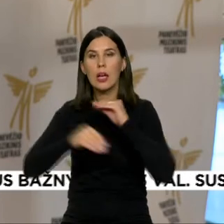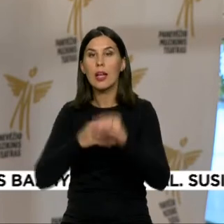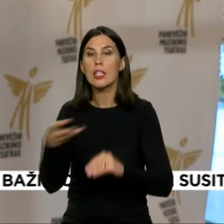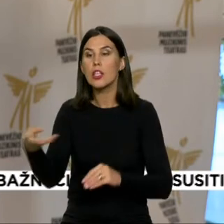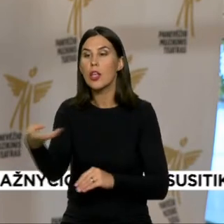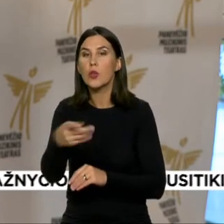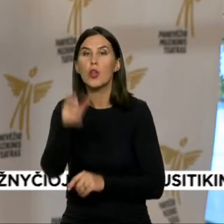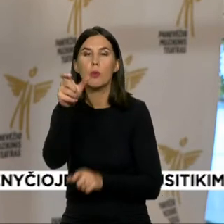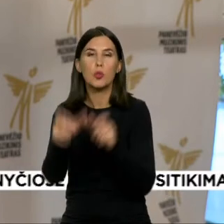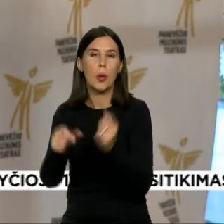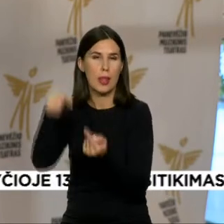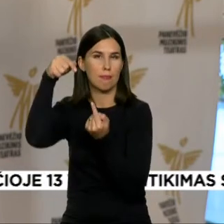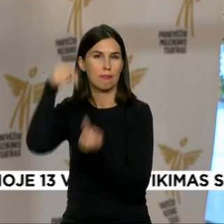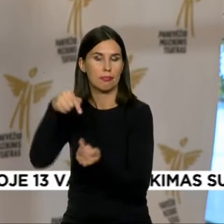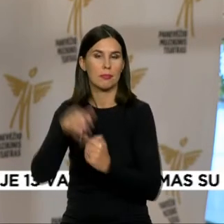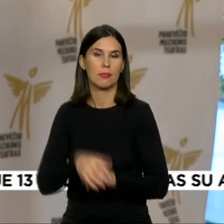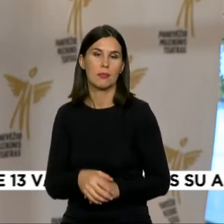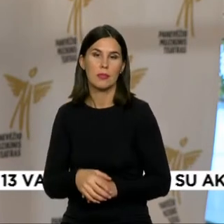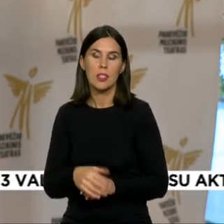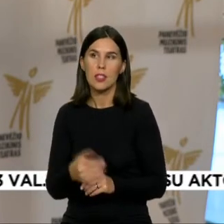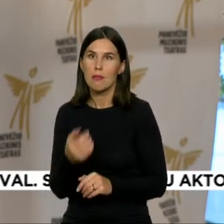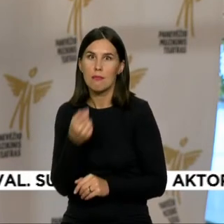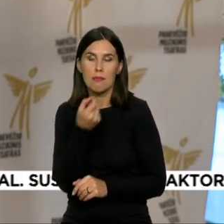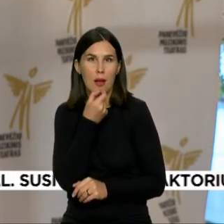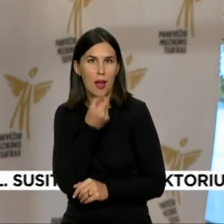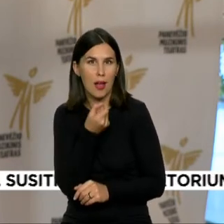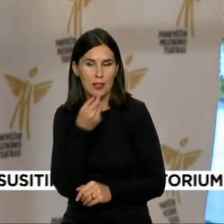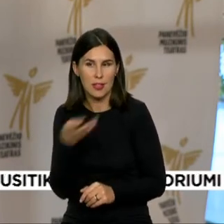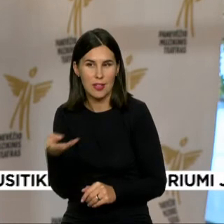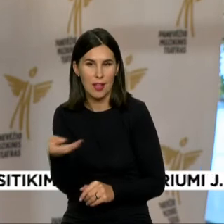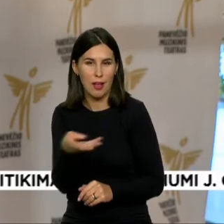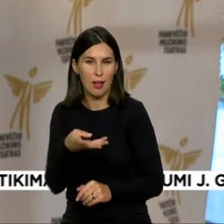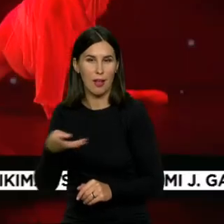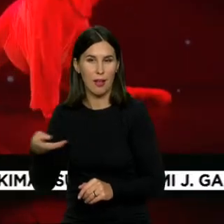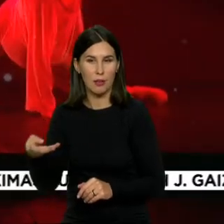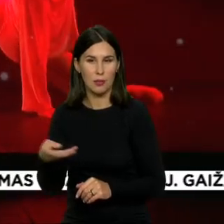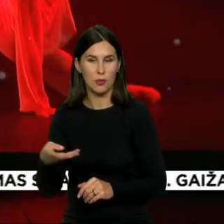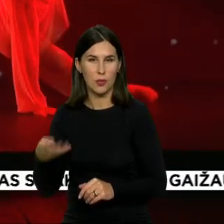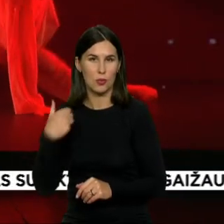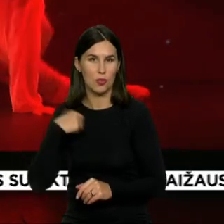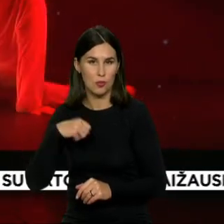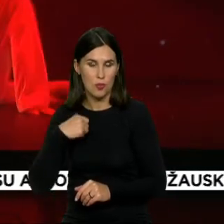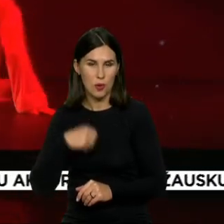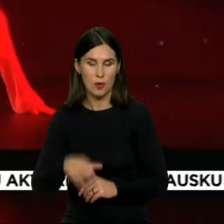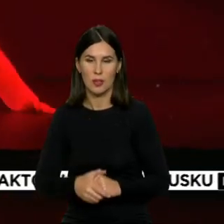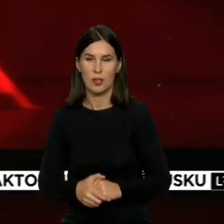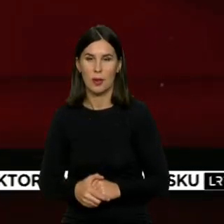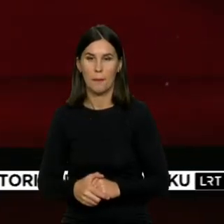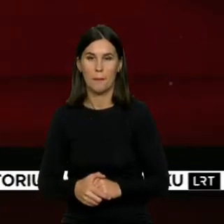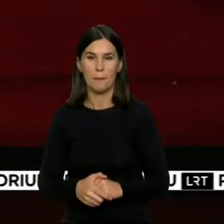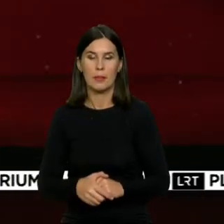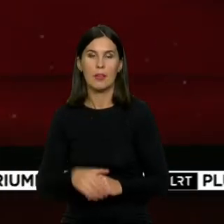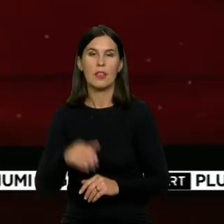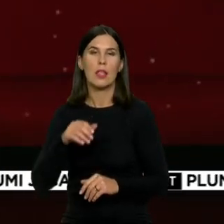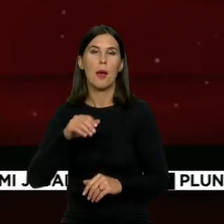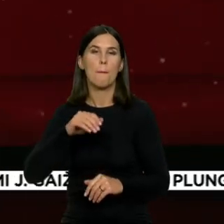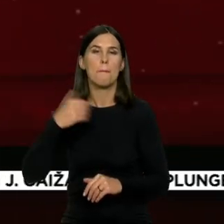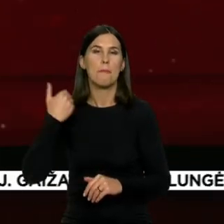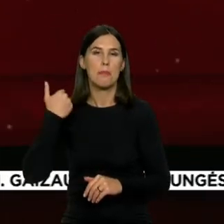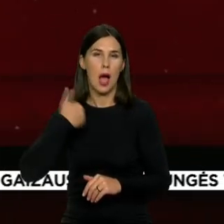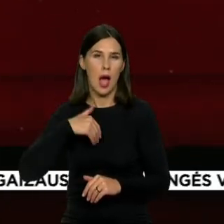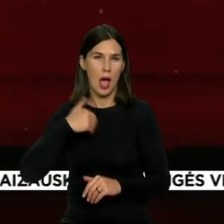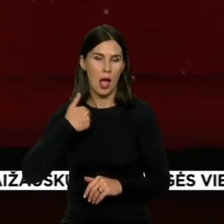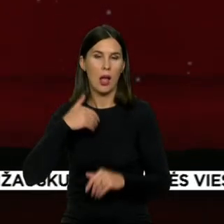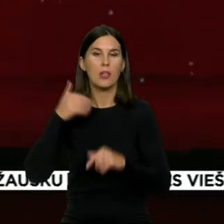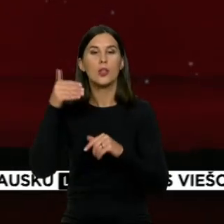ir tai yra labai nedidelis kiekis. Žmonių užpėlyti tiek laiko. Baltijos baleto teatro spektaklio Carmen